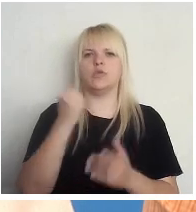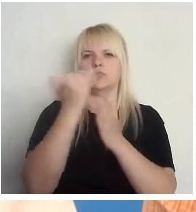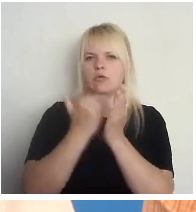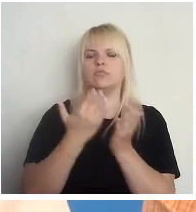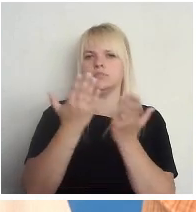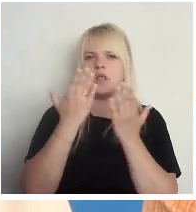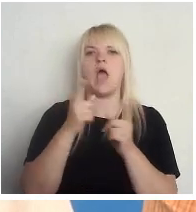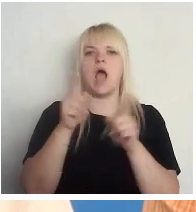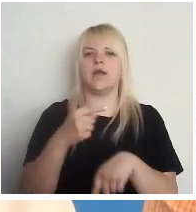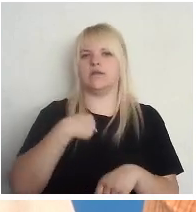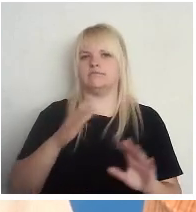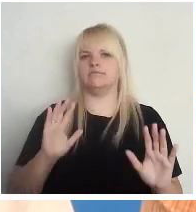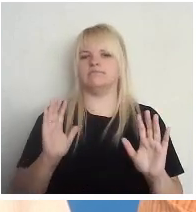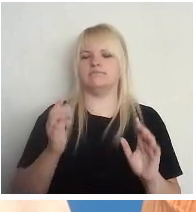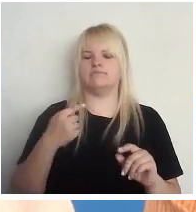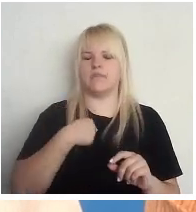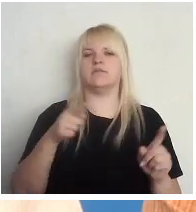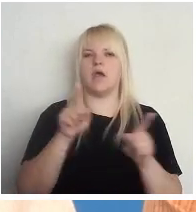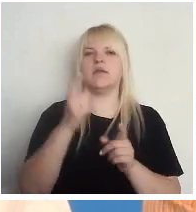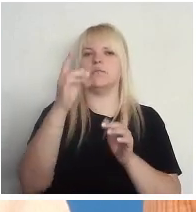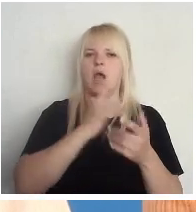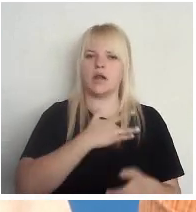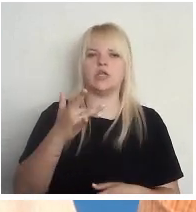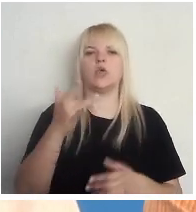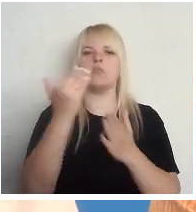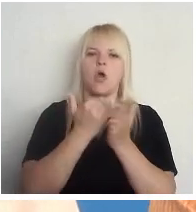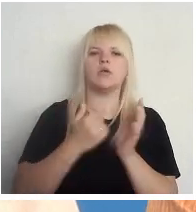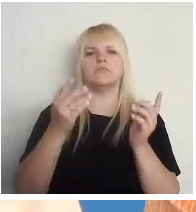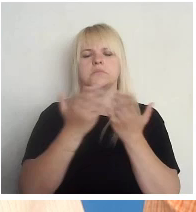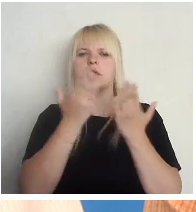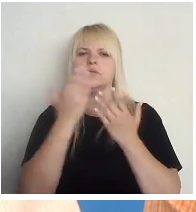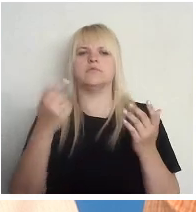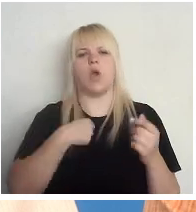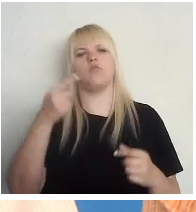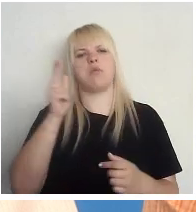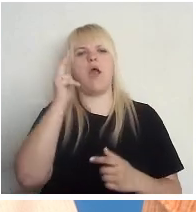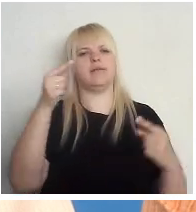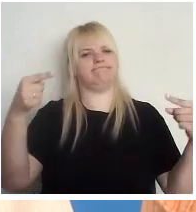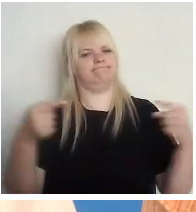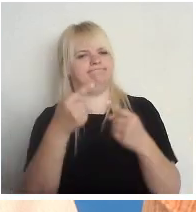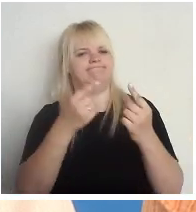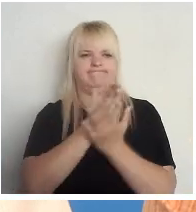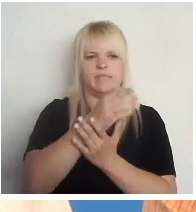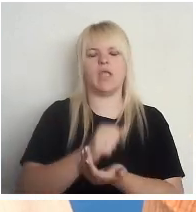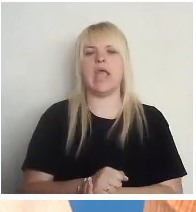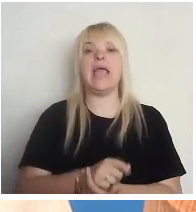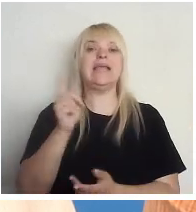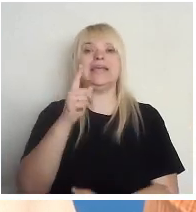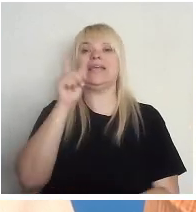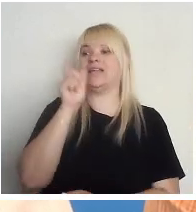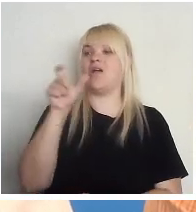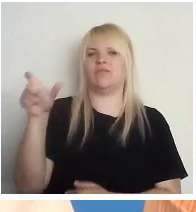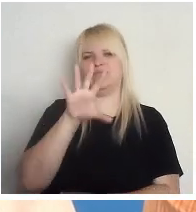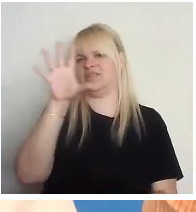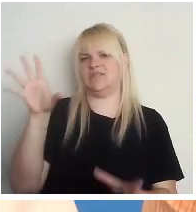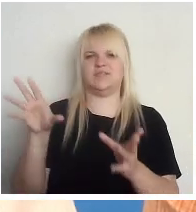Es arī šajā gadījumā es lasīju partiju programmas un centos noteikti šo savu pārliecību. Ir tādi jaunieši, kuri nevēl,